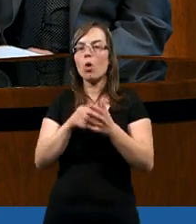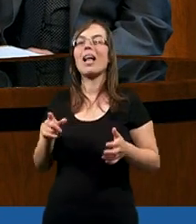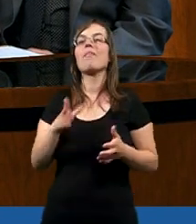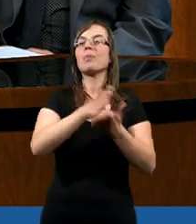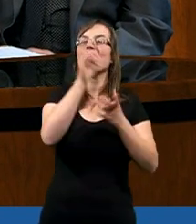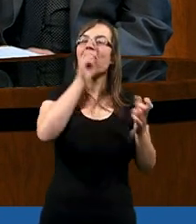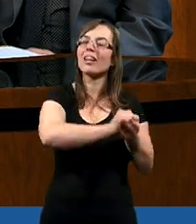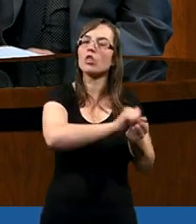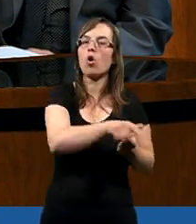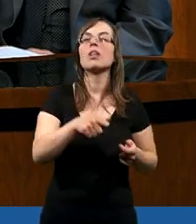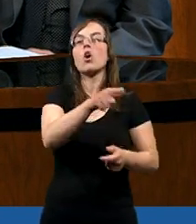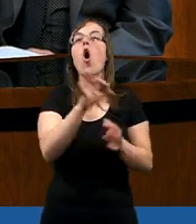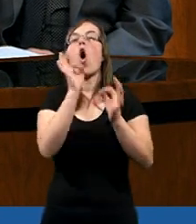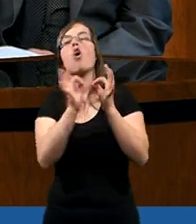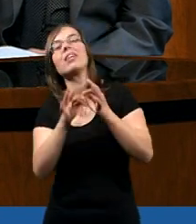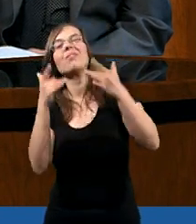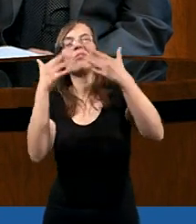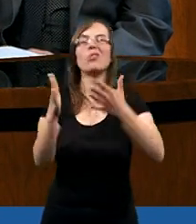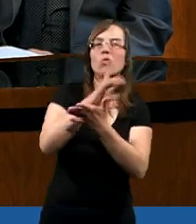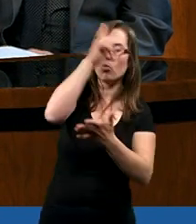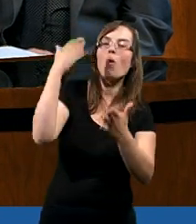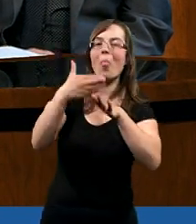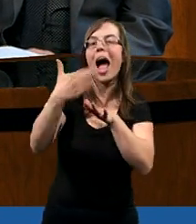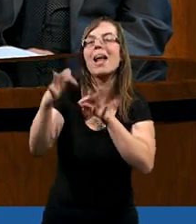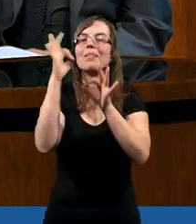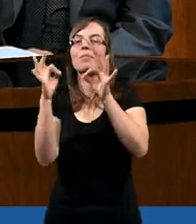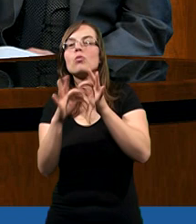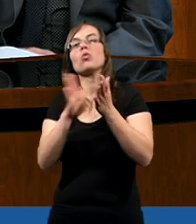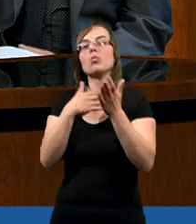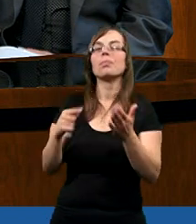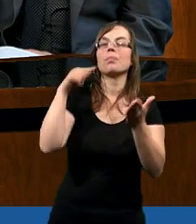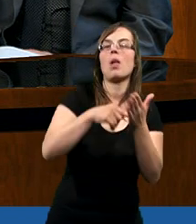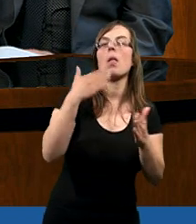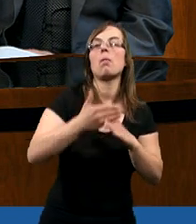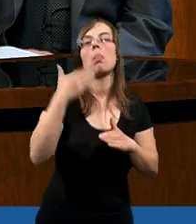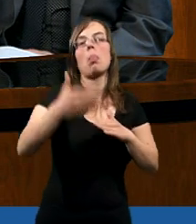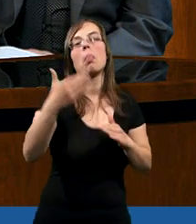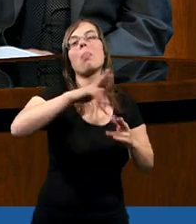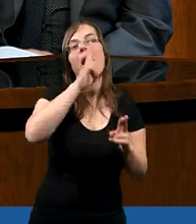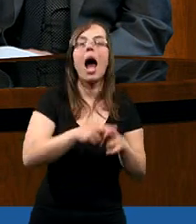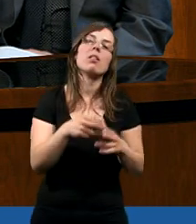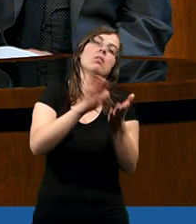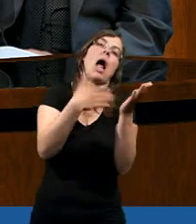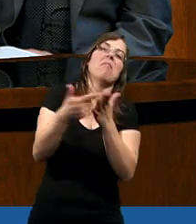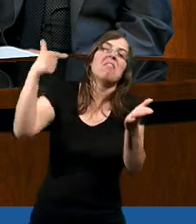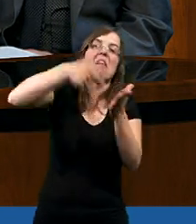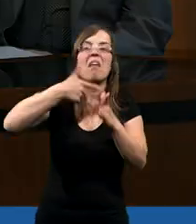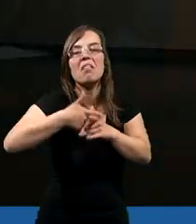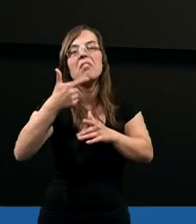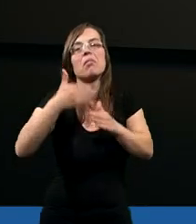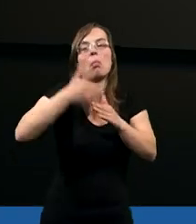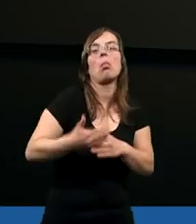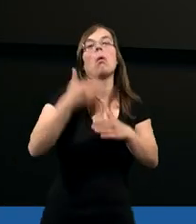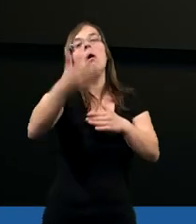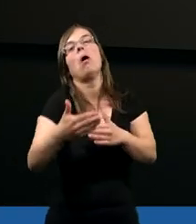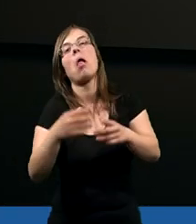takich, którzy obliczali i nadal obliczają, wyznaczając kolejne daty, kiedy Pan Jezus powróci. To